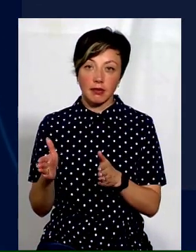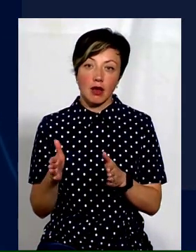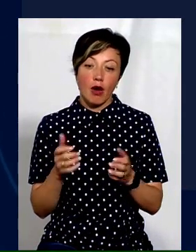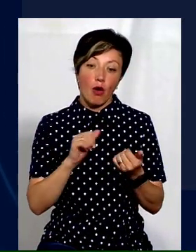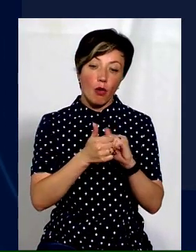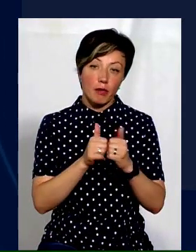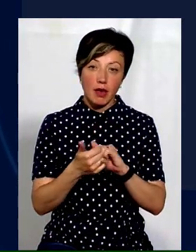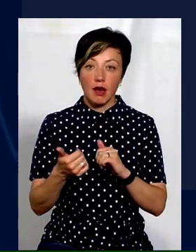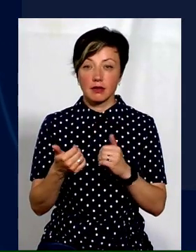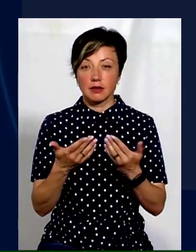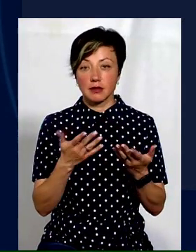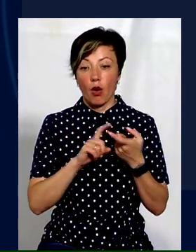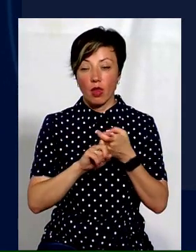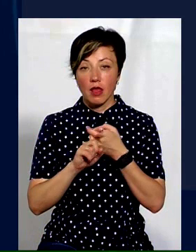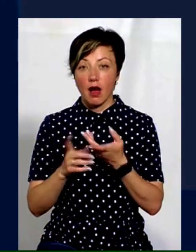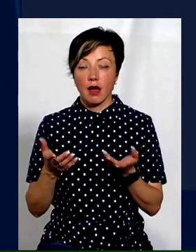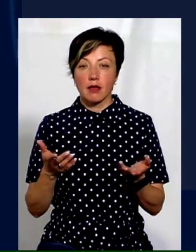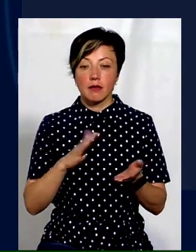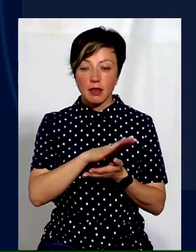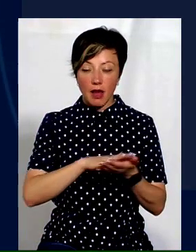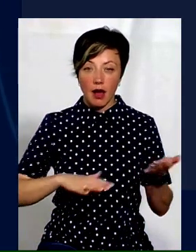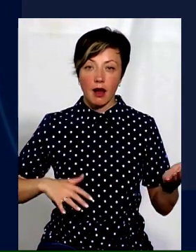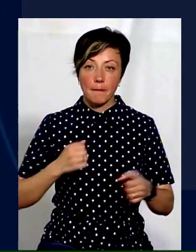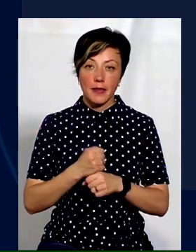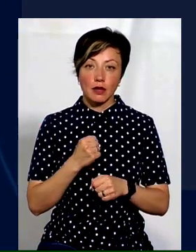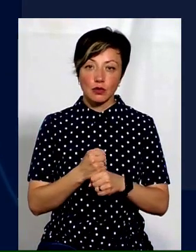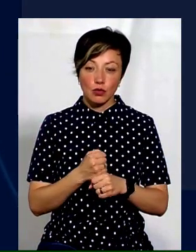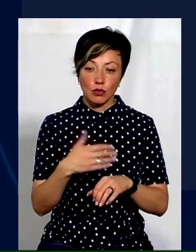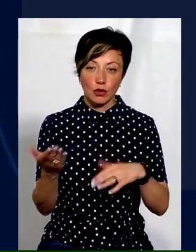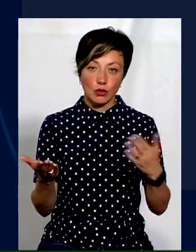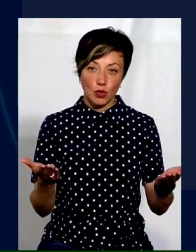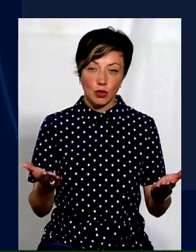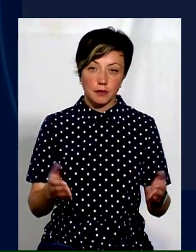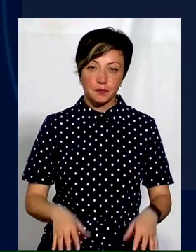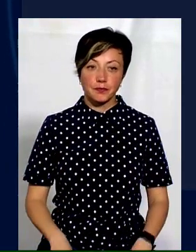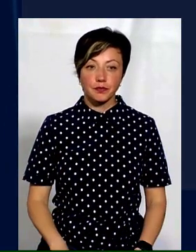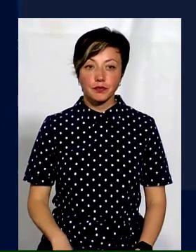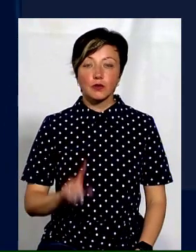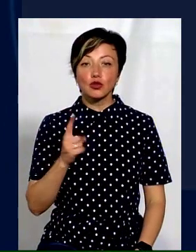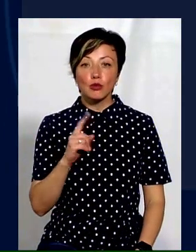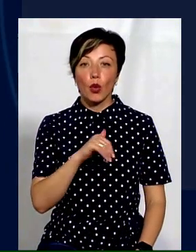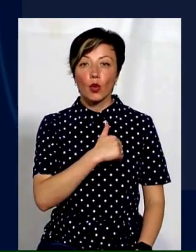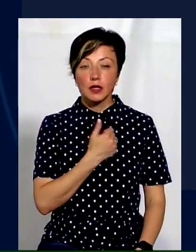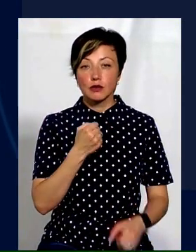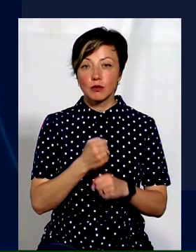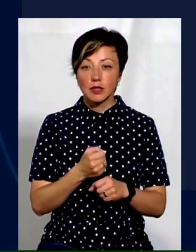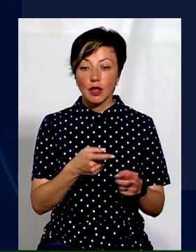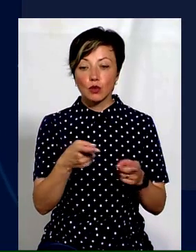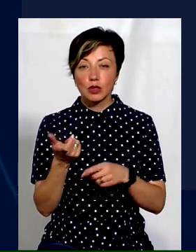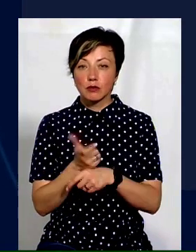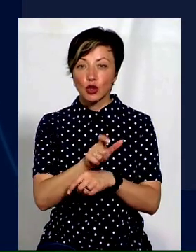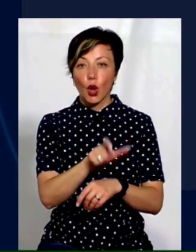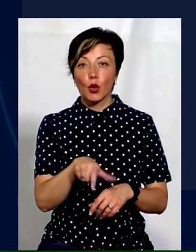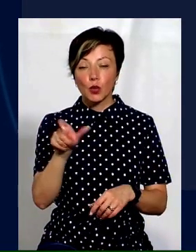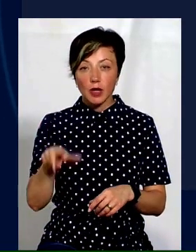обмінятися контактами і далі вони працюють напряму один з другим. Чому ми хотіли так зробити, щоб залучити побільше людей?